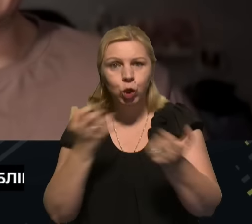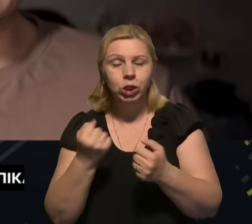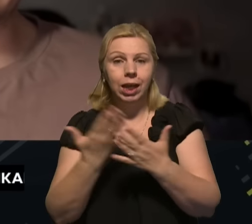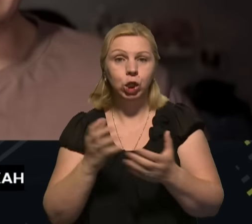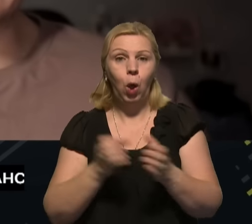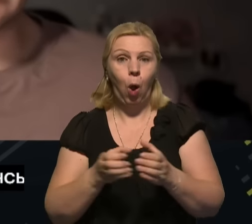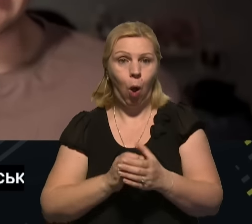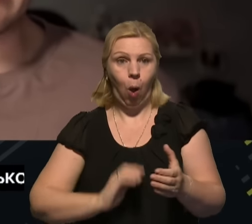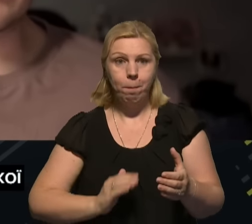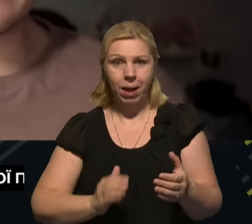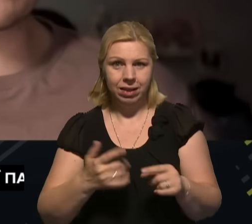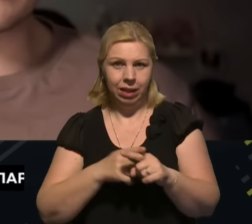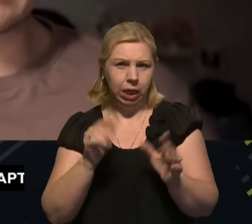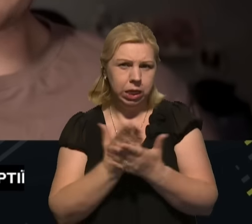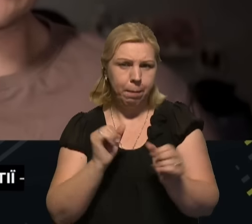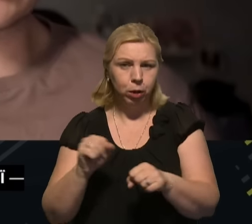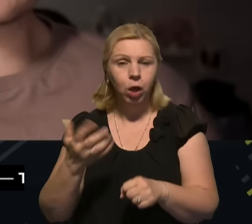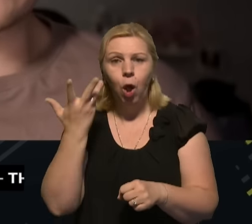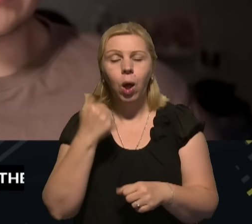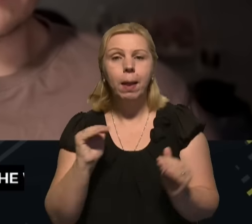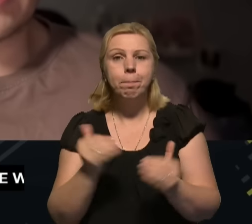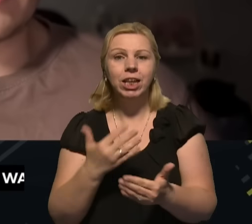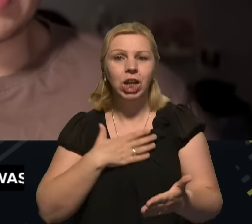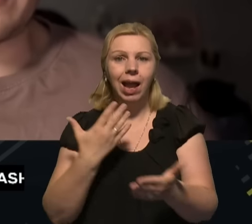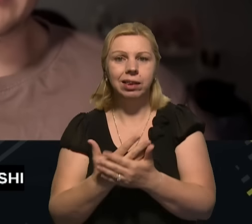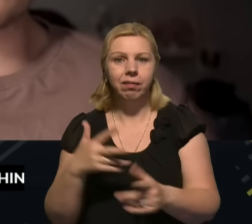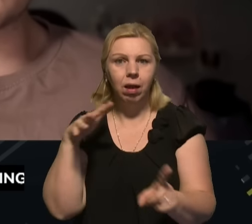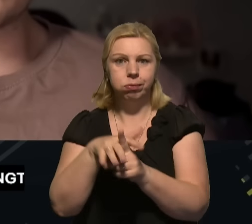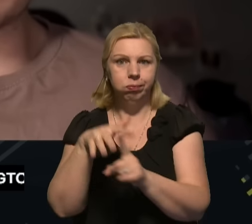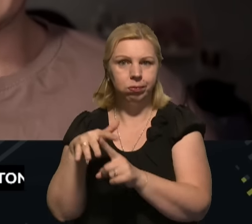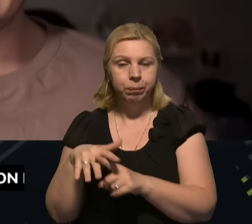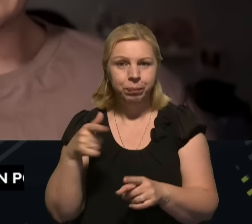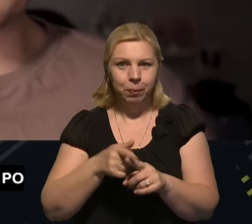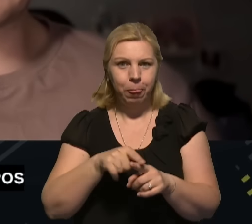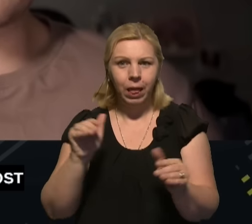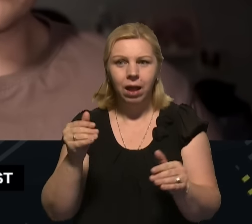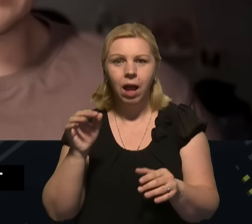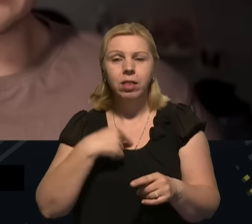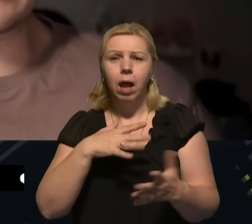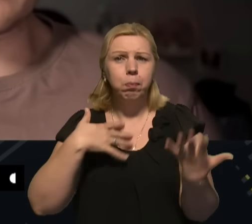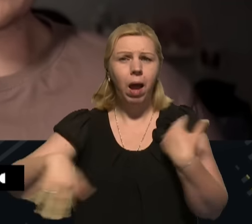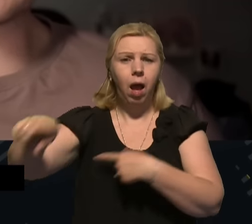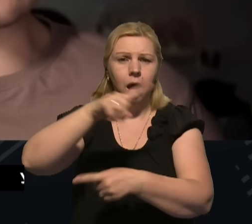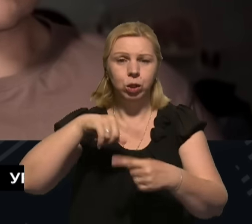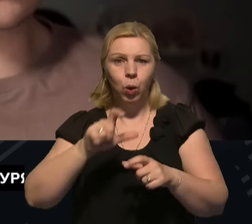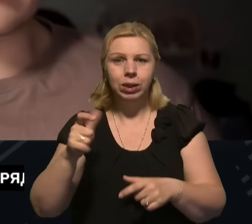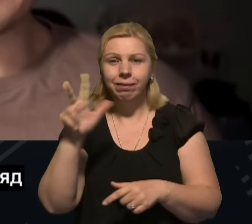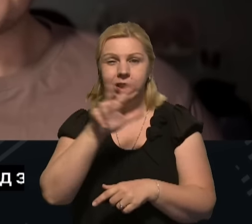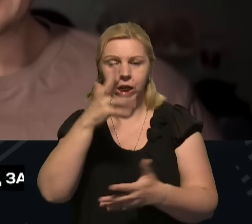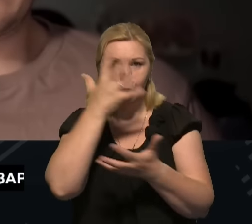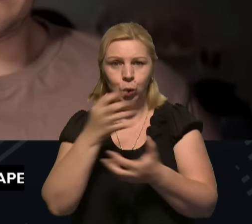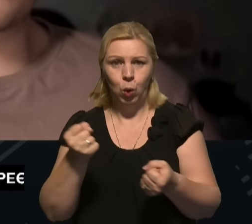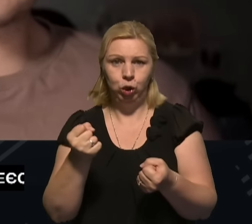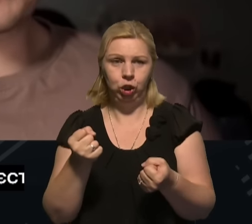компанії, і є така можливість, коли найменша активність користувачів. Я не думаю, що в нас багато людей, які о третій ночі